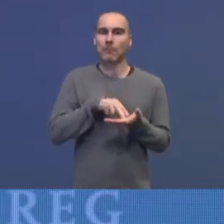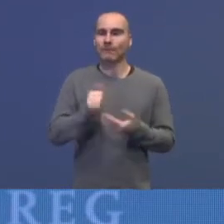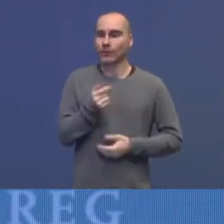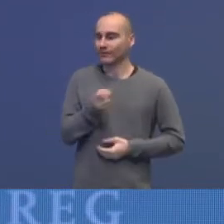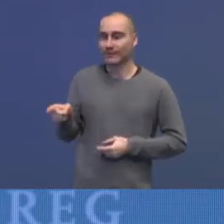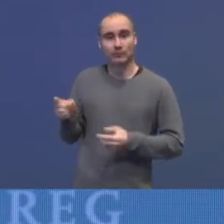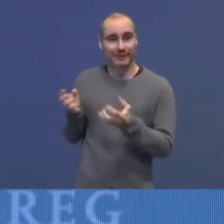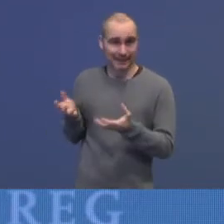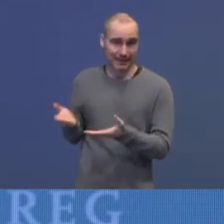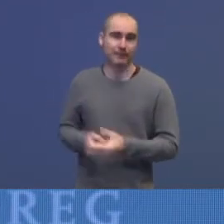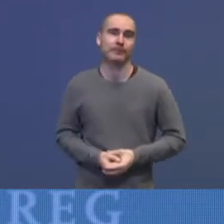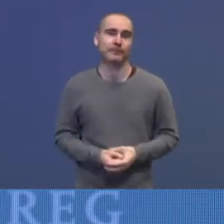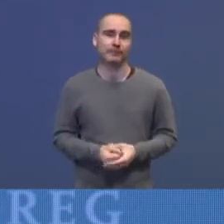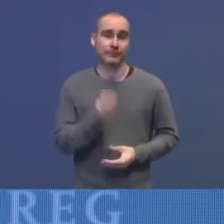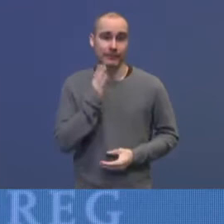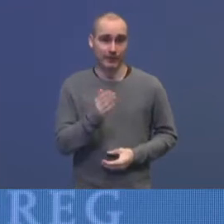trenger det.